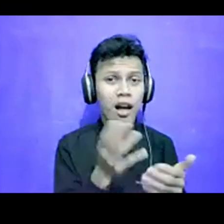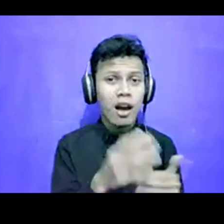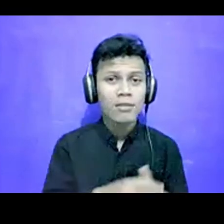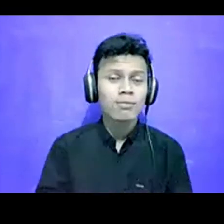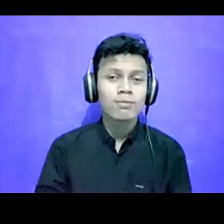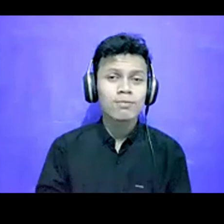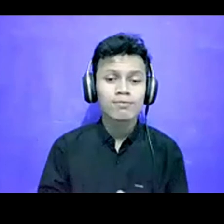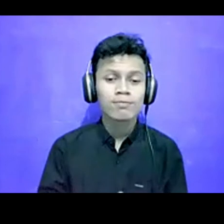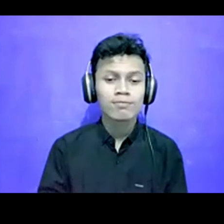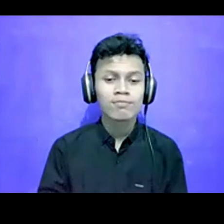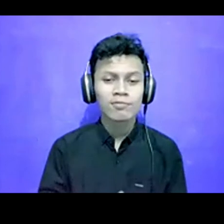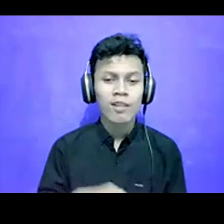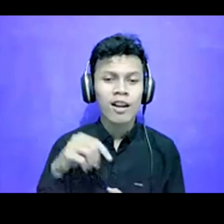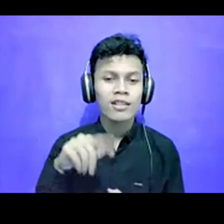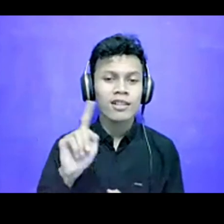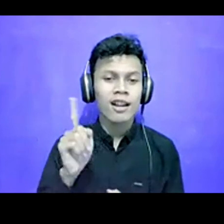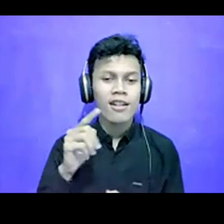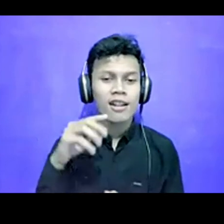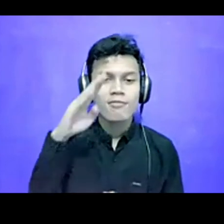Mumpung ada Mas Mawad di sini.